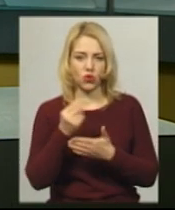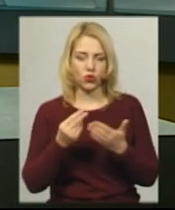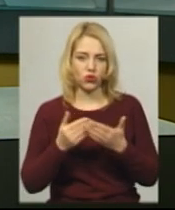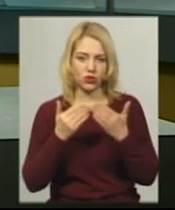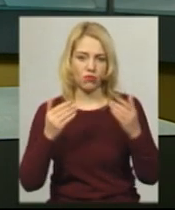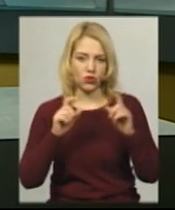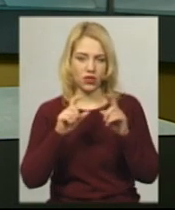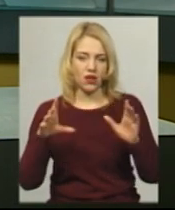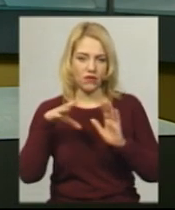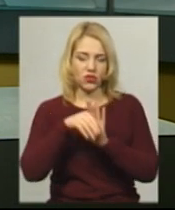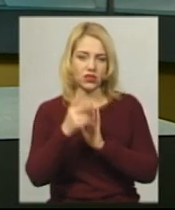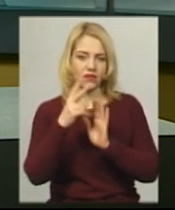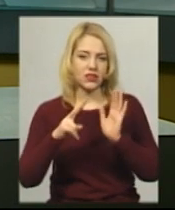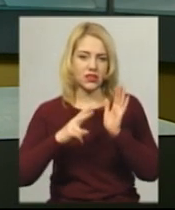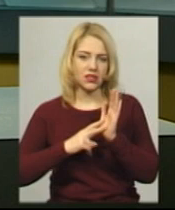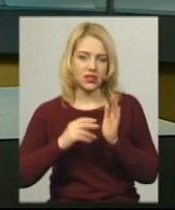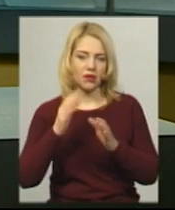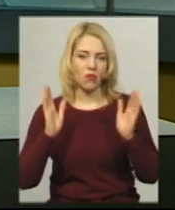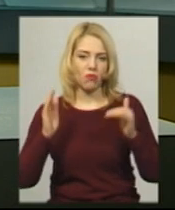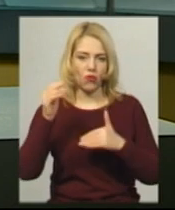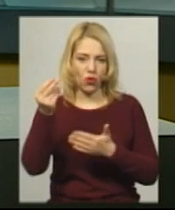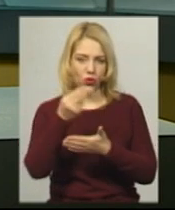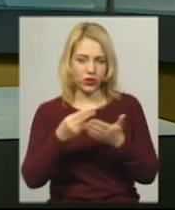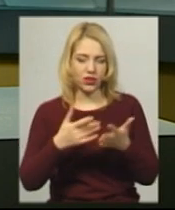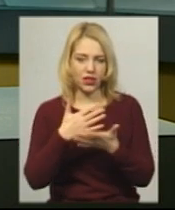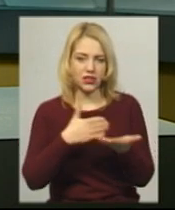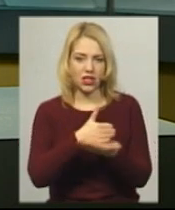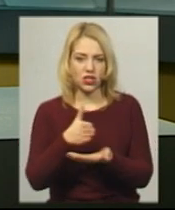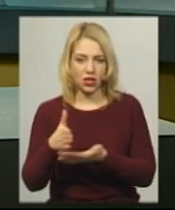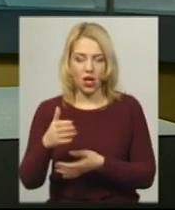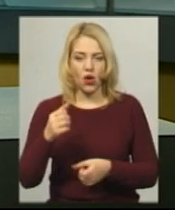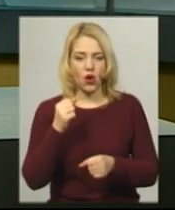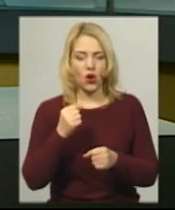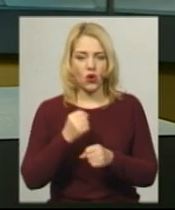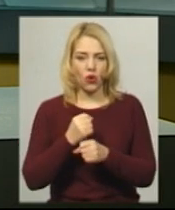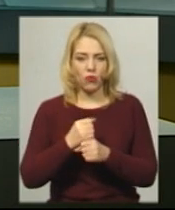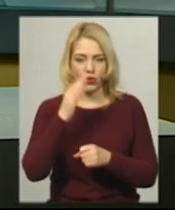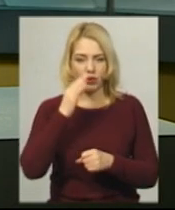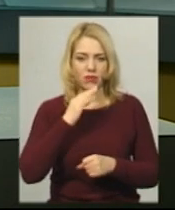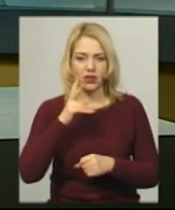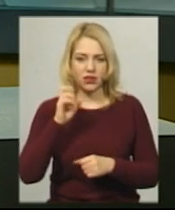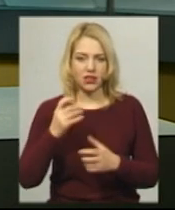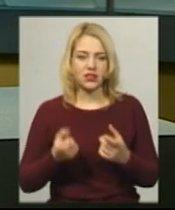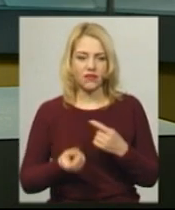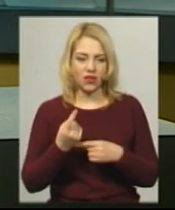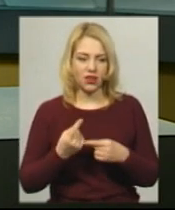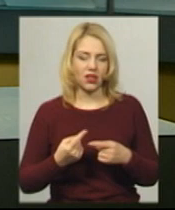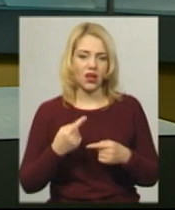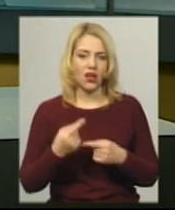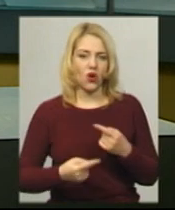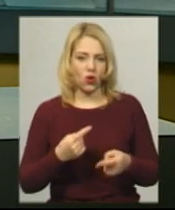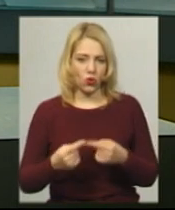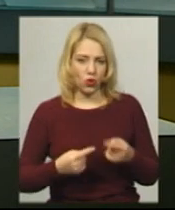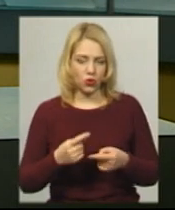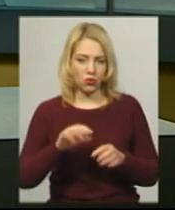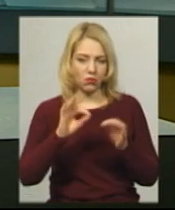експозиції увійшли 27 полотен різних жанрів. Роботи батька у Хмельницькому звідки родом метець представив його син. Художник Ігор